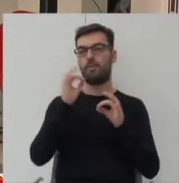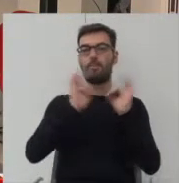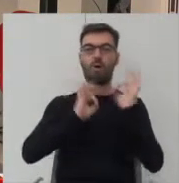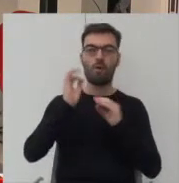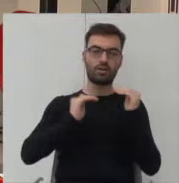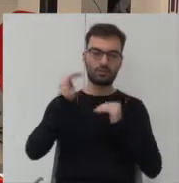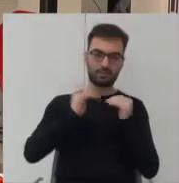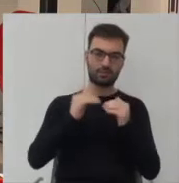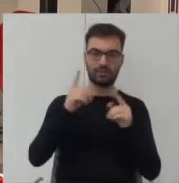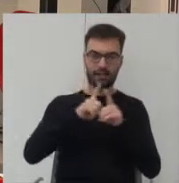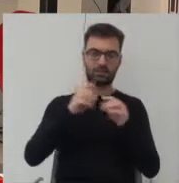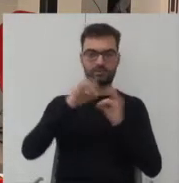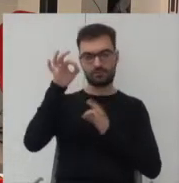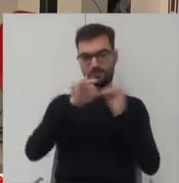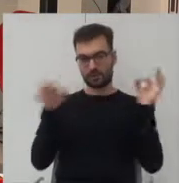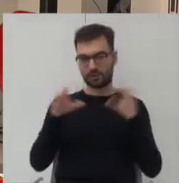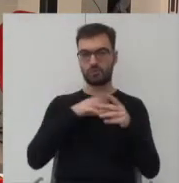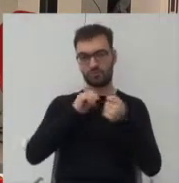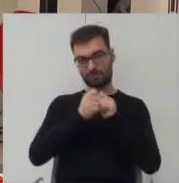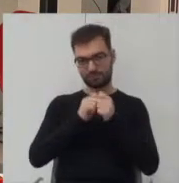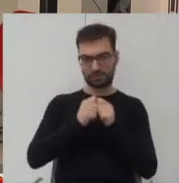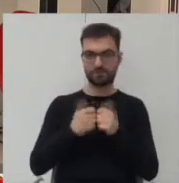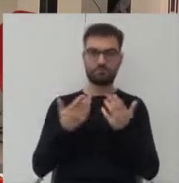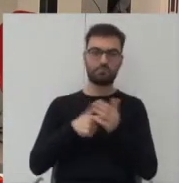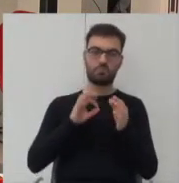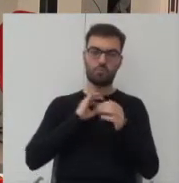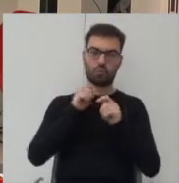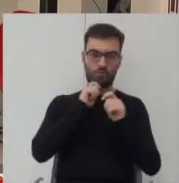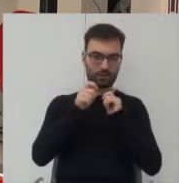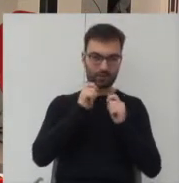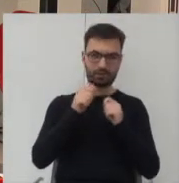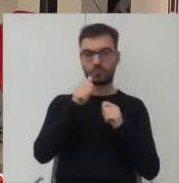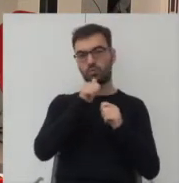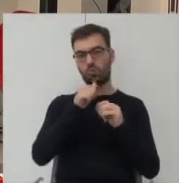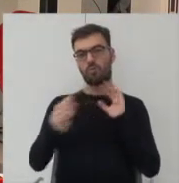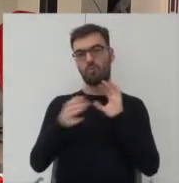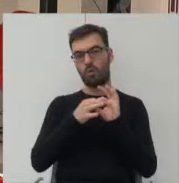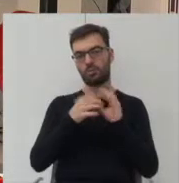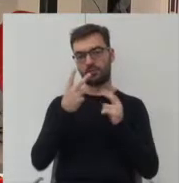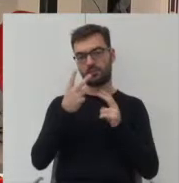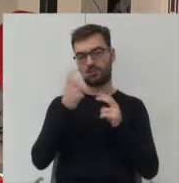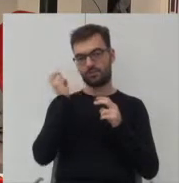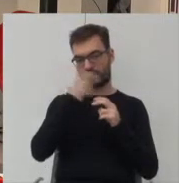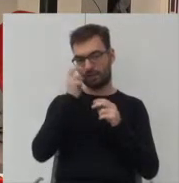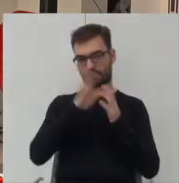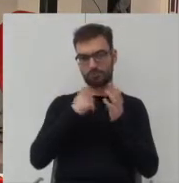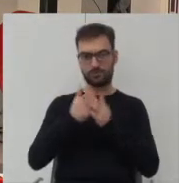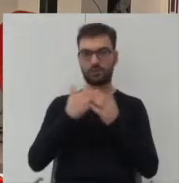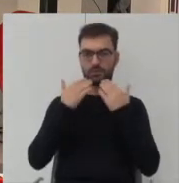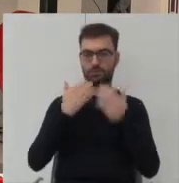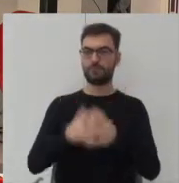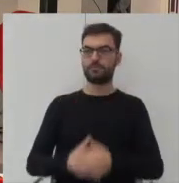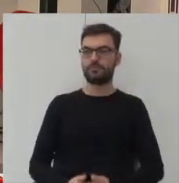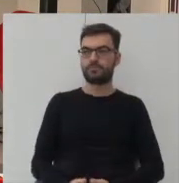geometrycznymi no i to jest właśnie jakby mój komentarz próba połączenia tych dwóch bardzo ciekawych przykładów dziękuję